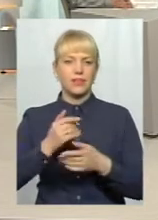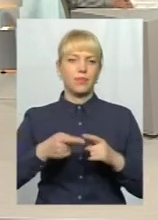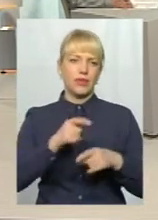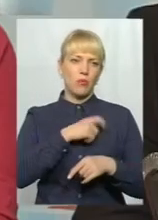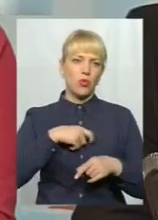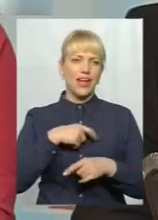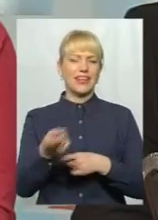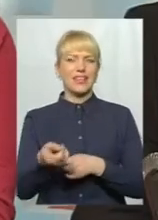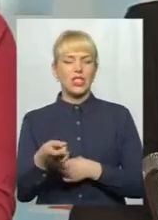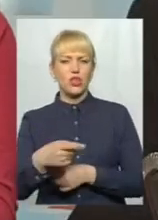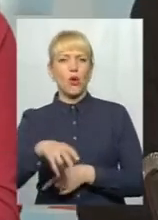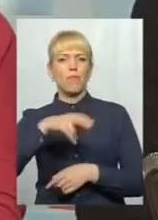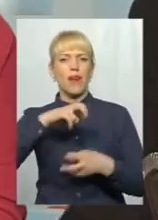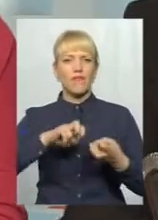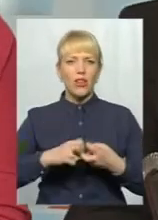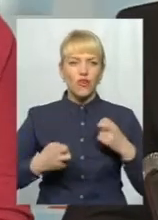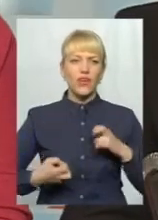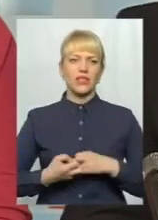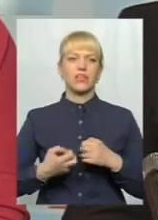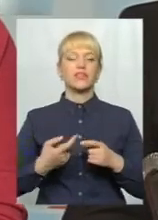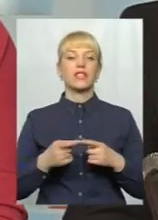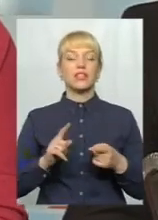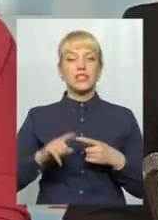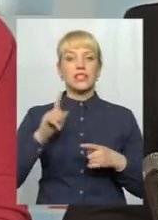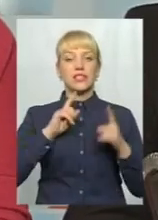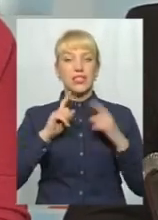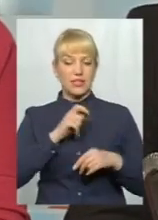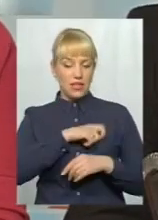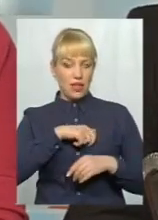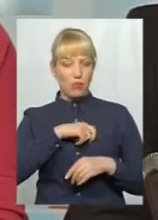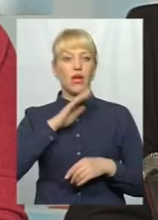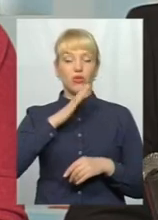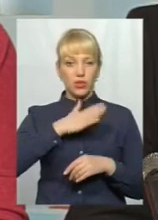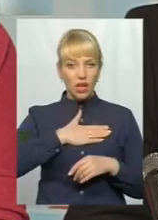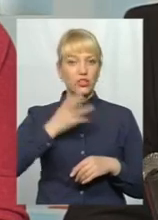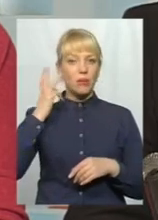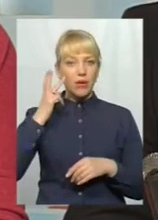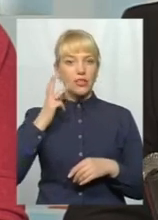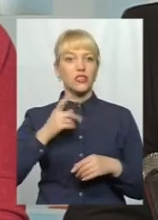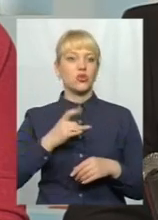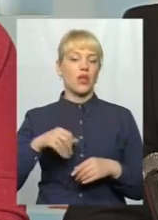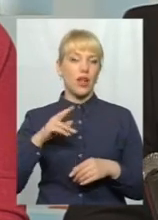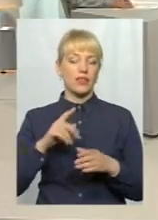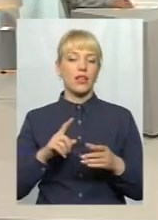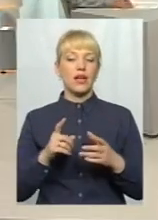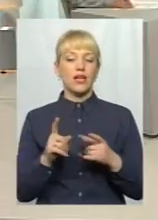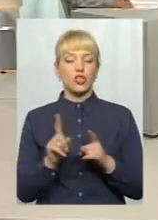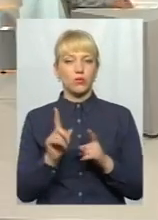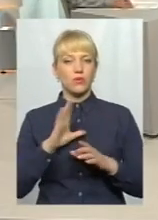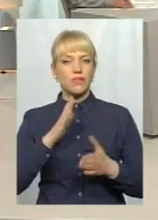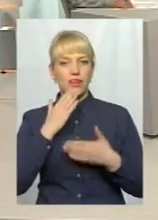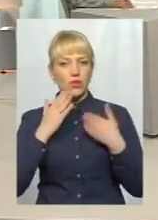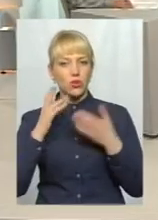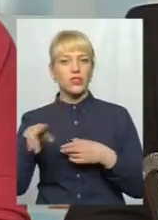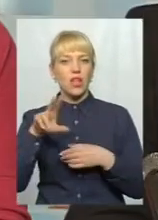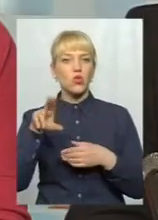Тернопільська, і Івано-Франківська, вже на цій сесії депутати нашої Хмельницької обласної ради прийняли таке звернення до прем'єр-міністра,